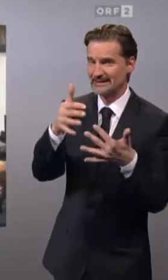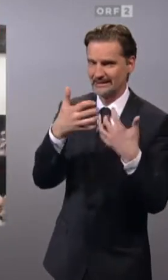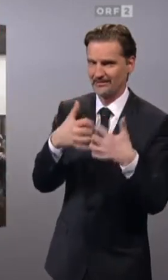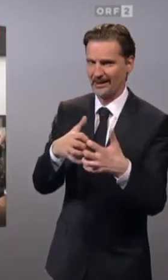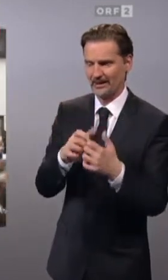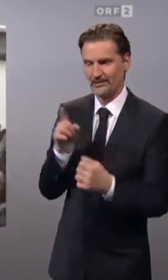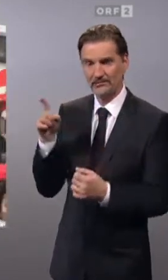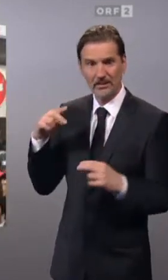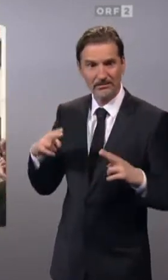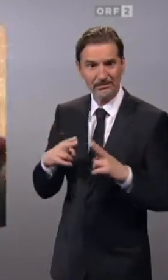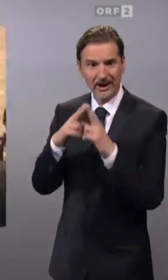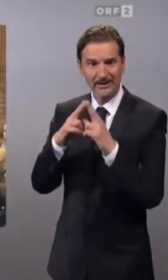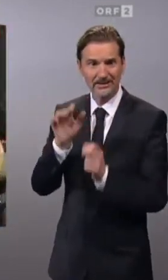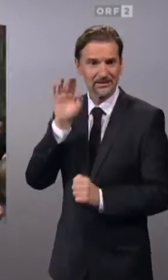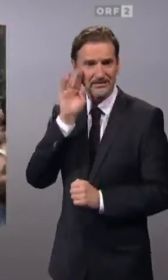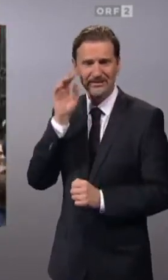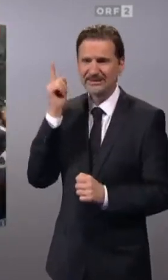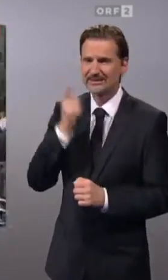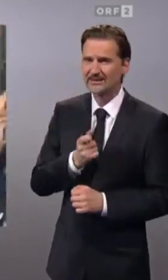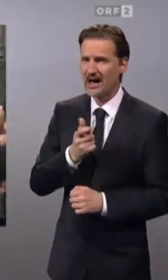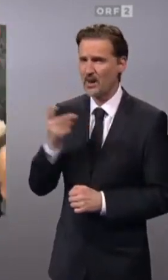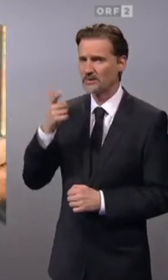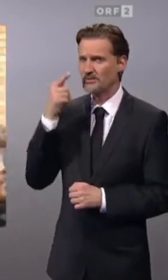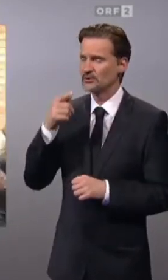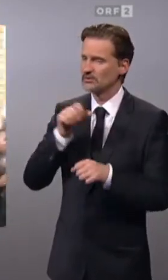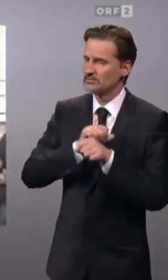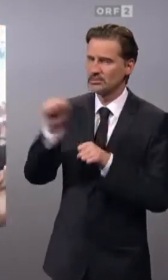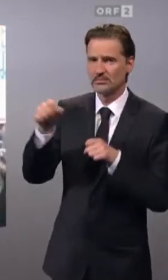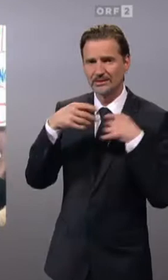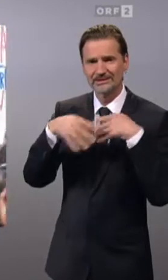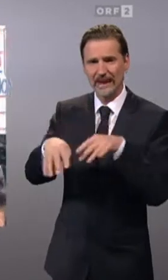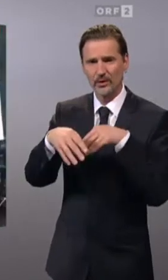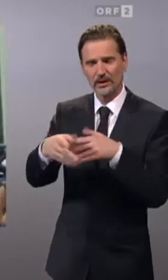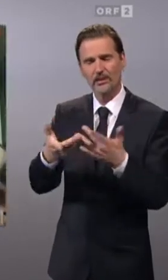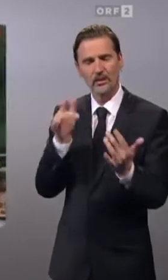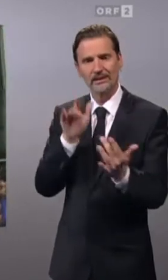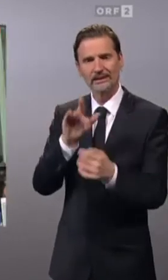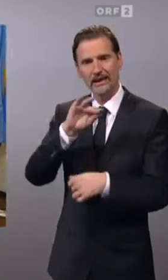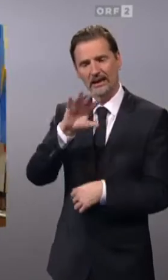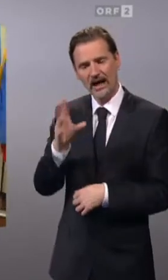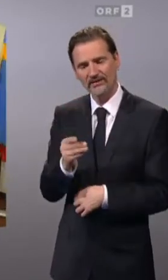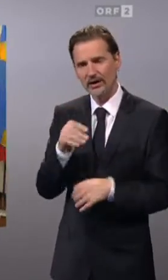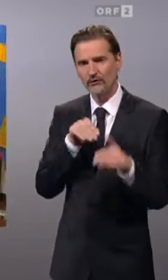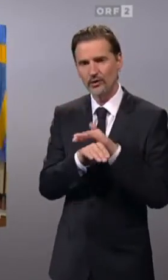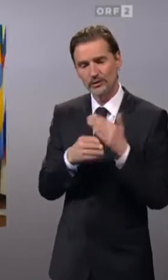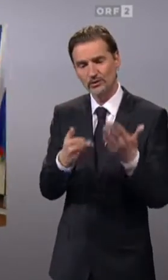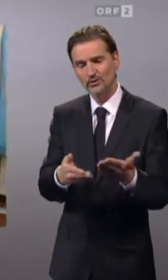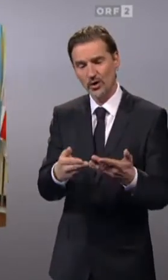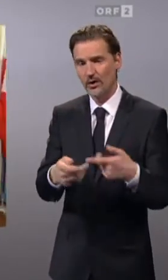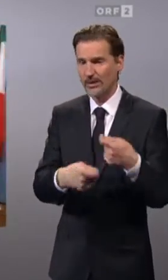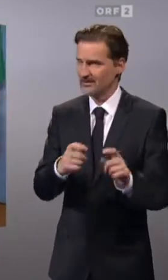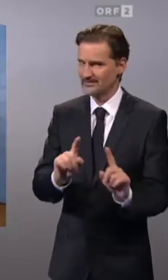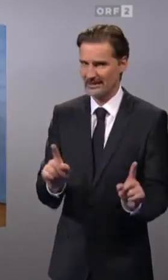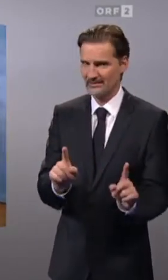wie hier in Paris, protestieren Tausende gegen die systematische Misshandlung von afrikanischen Flüchtlingen in Libyen. UNO-Generalsekretär